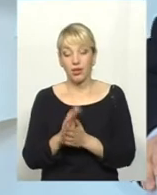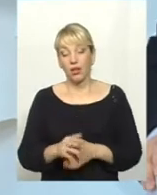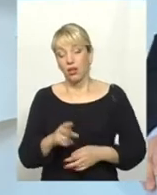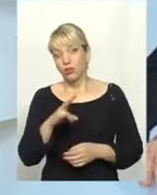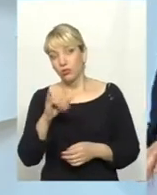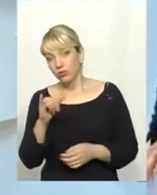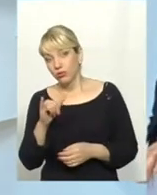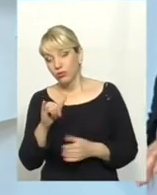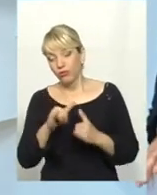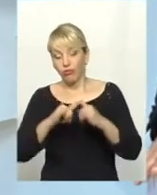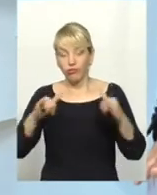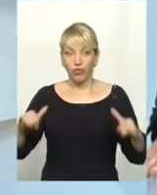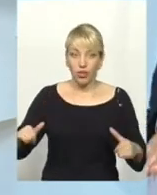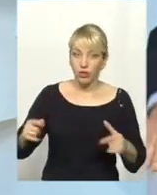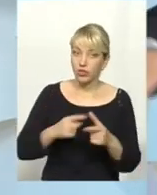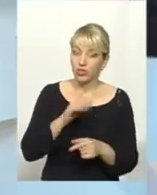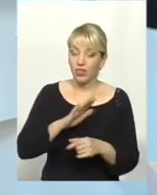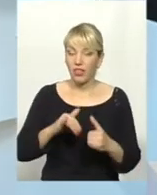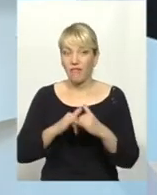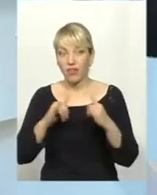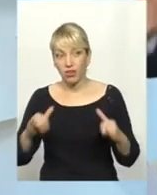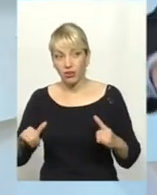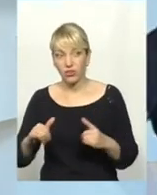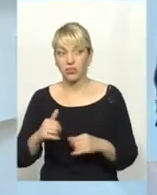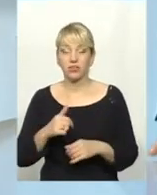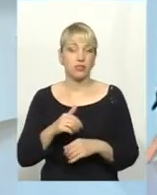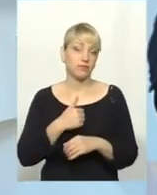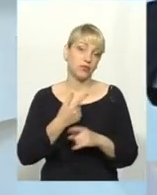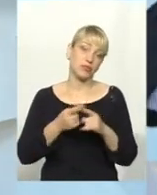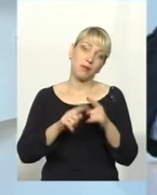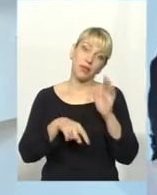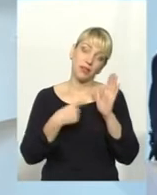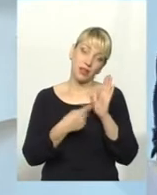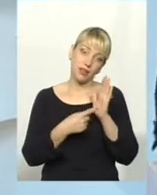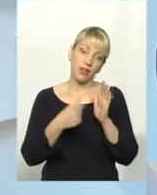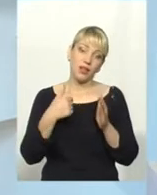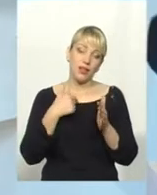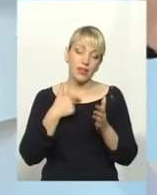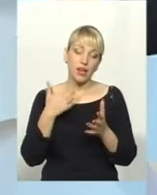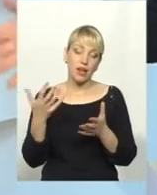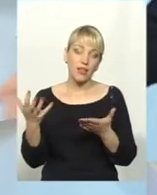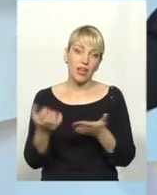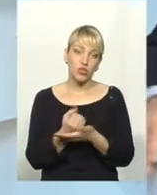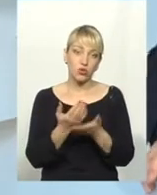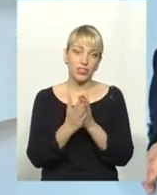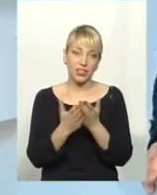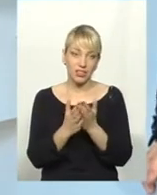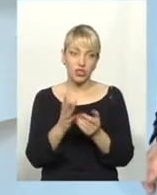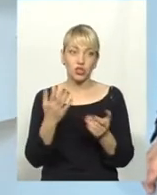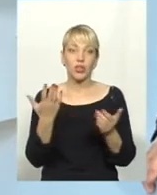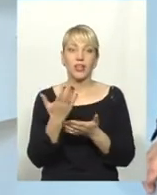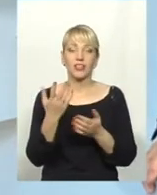роздобув у нас на Блашиному ринку книжку, який більше ста років.